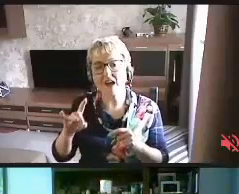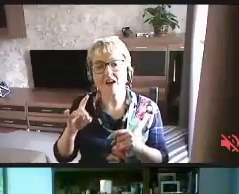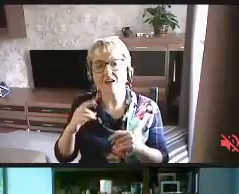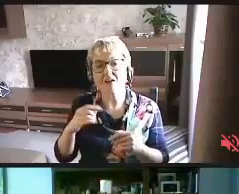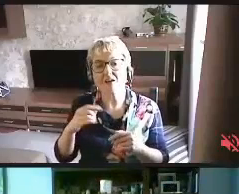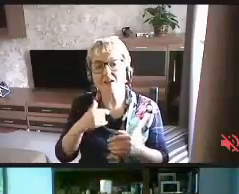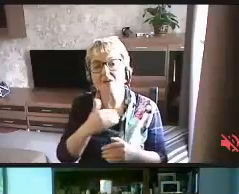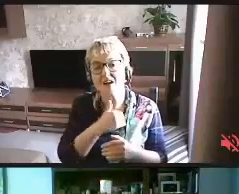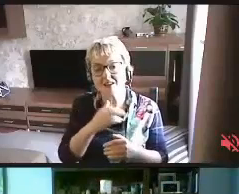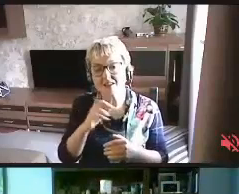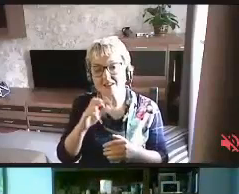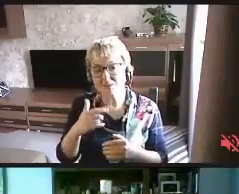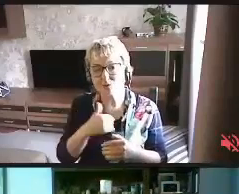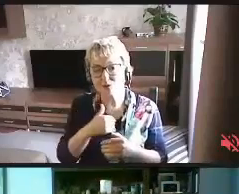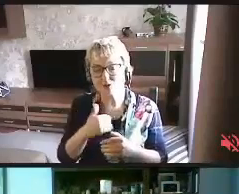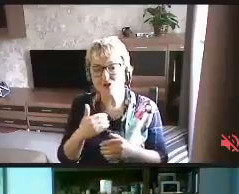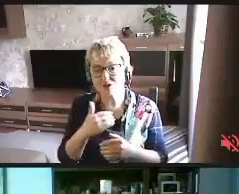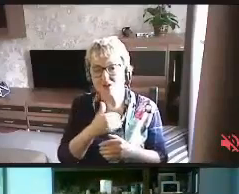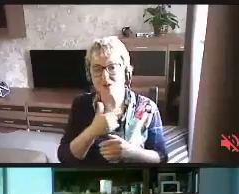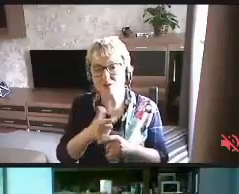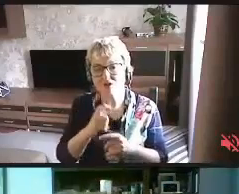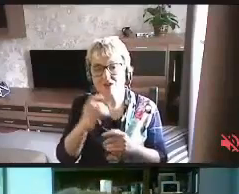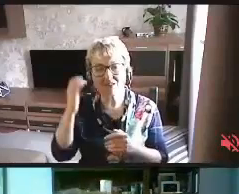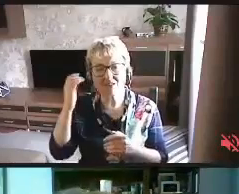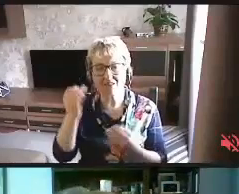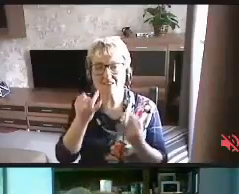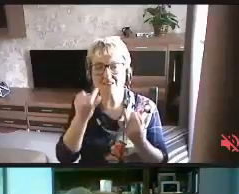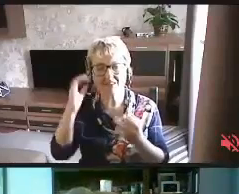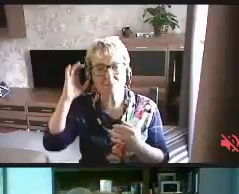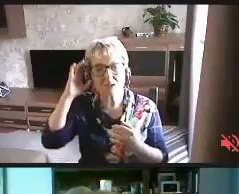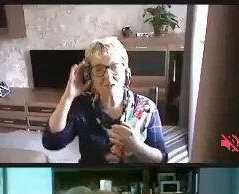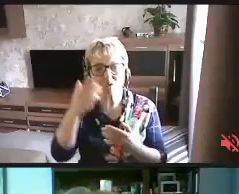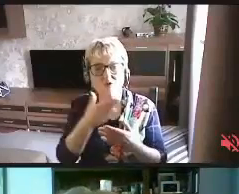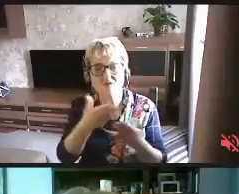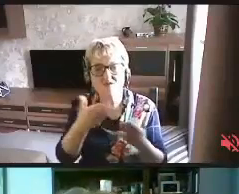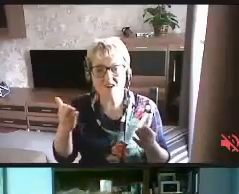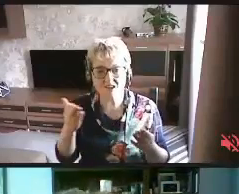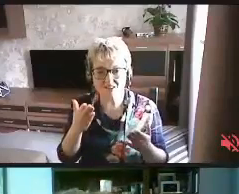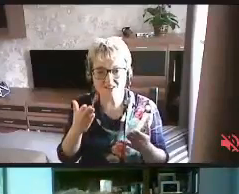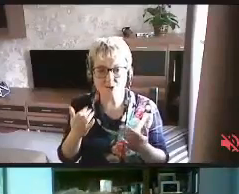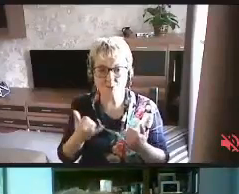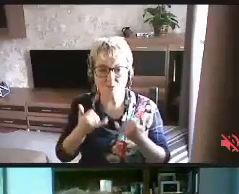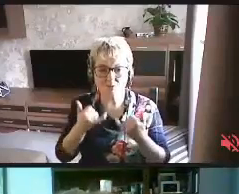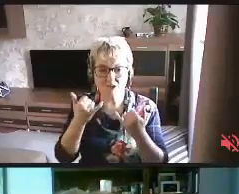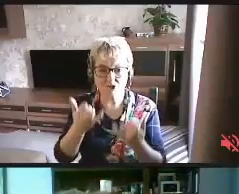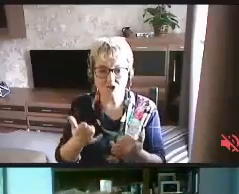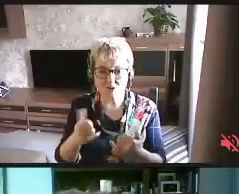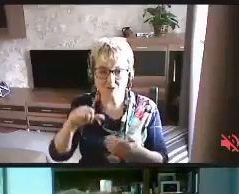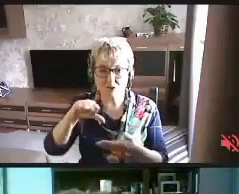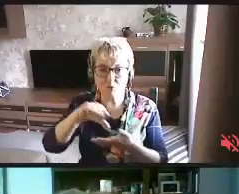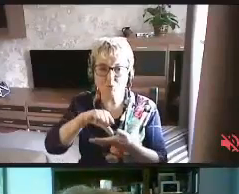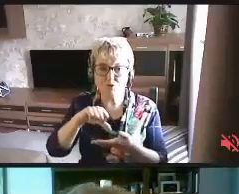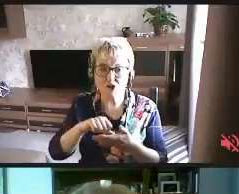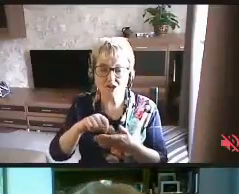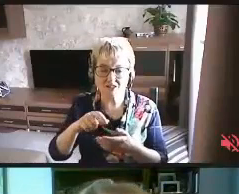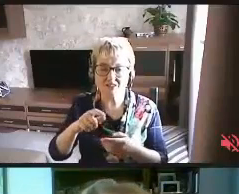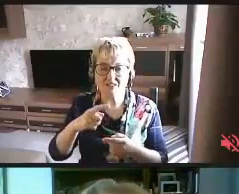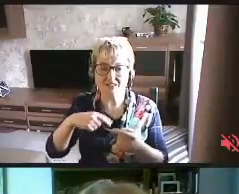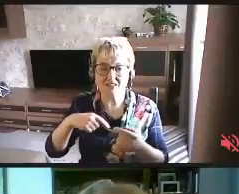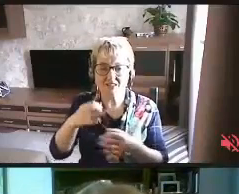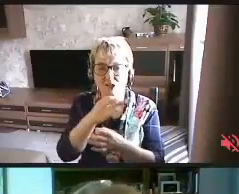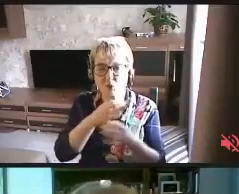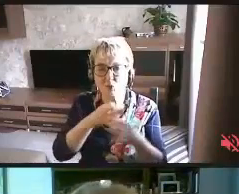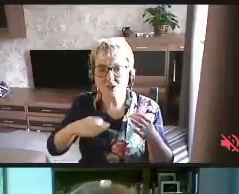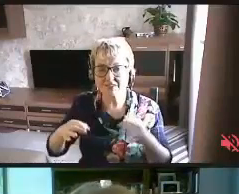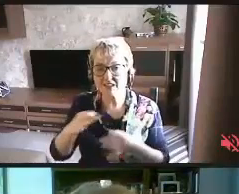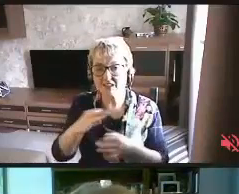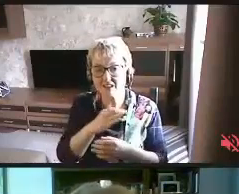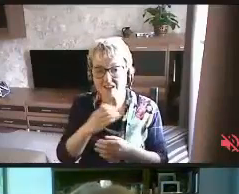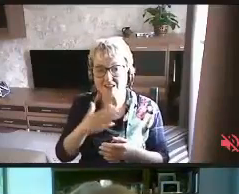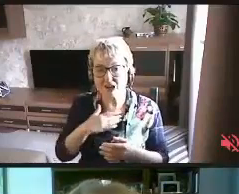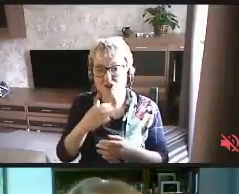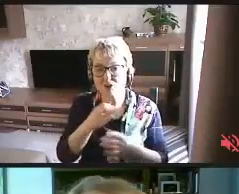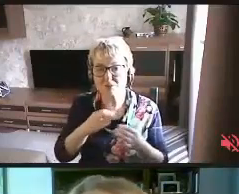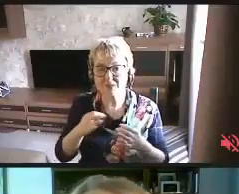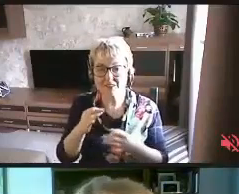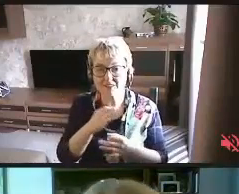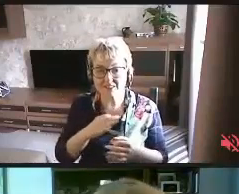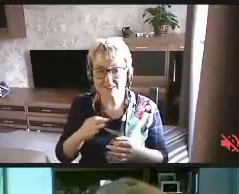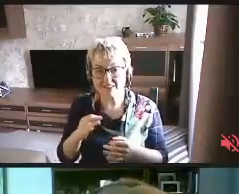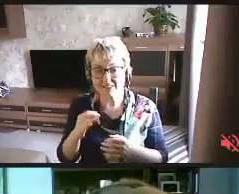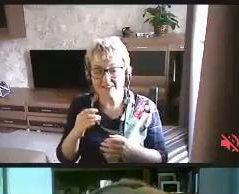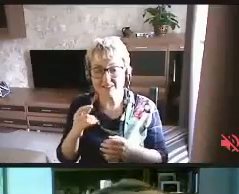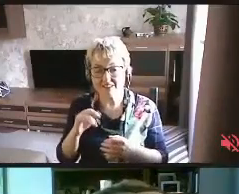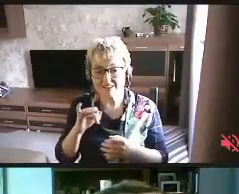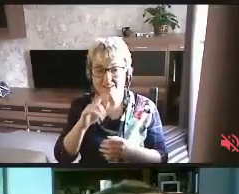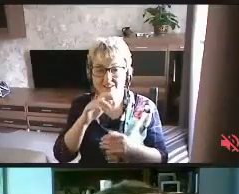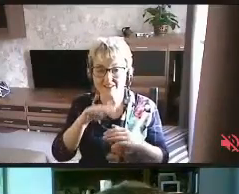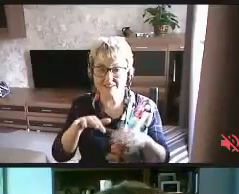мне бы, конечно, было бы очень интересно послушать мнение ваши, уважаемые участники Круглого стола и, соответственно, ну, наши беседы и